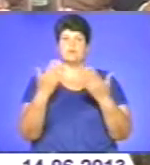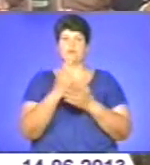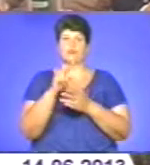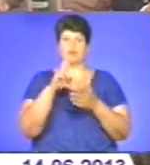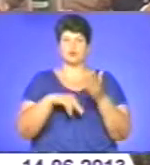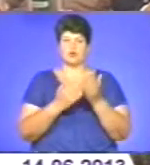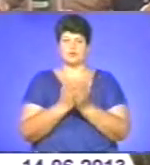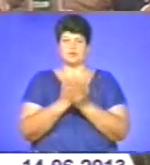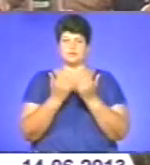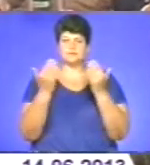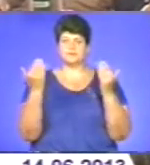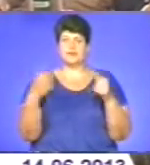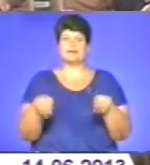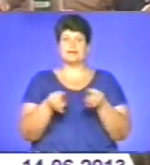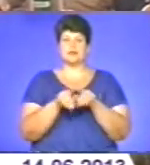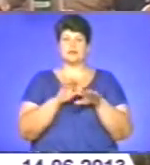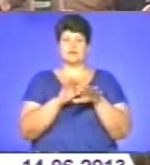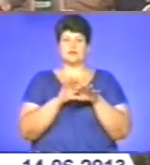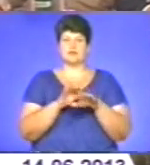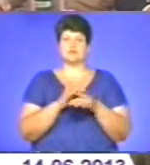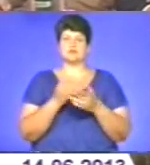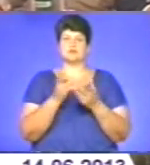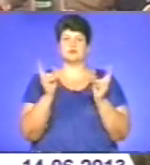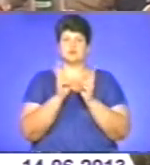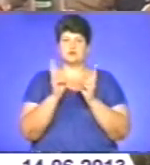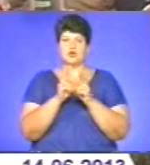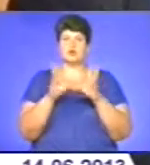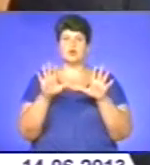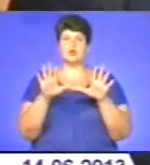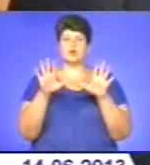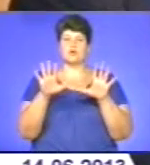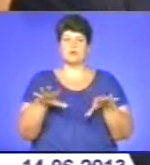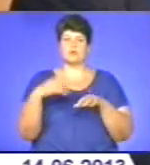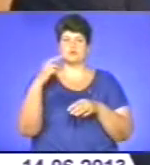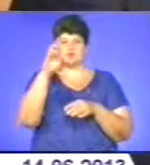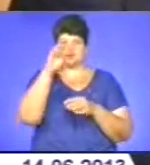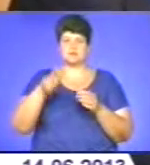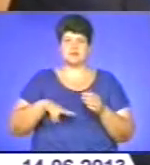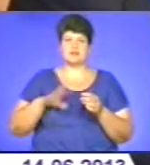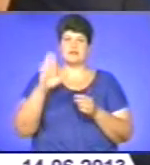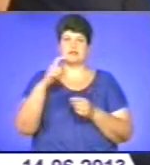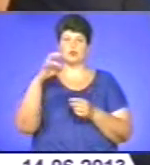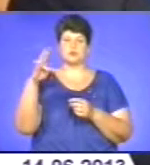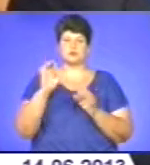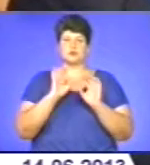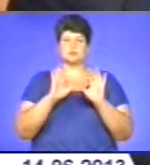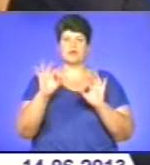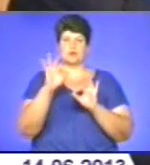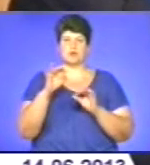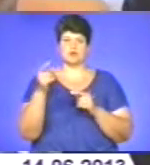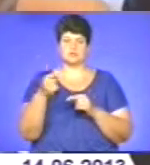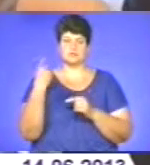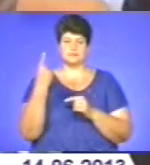керівниками Асоціації провів зустріч голова облдержадміністрації Валентин Хоптян, який розповів про соціально-економічні аспекти життєдіяльності в області.